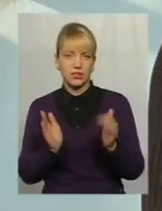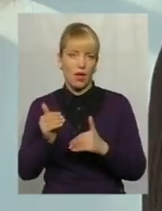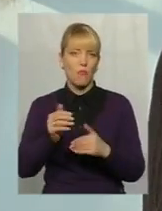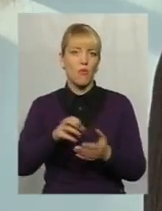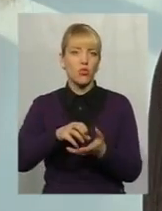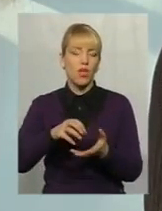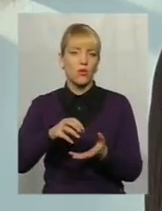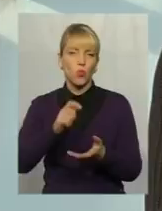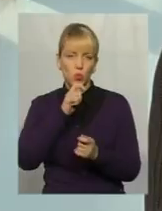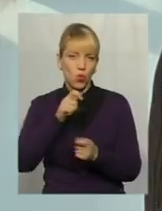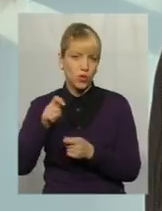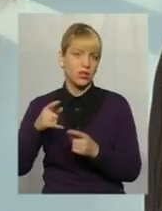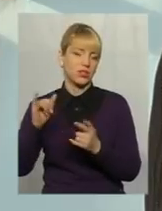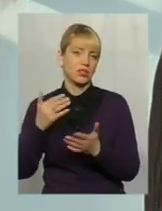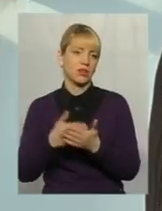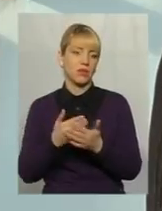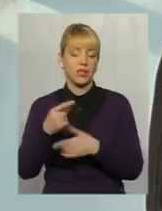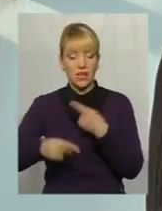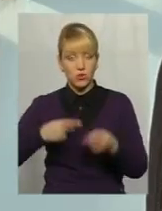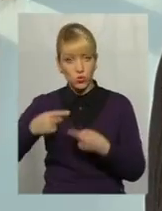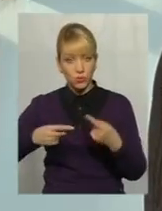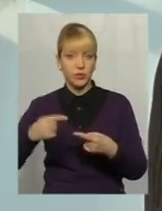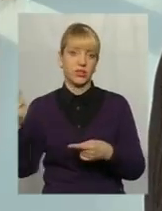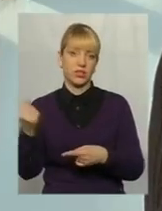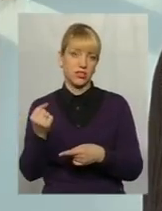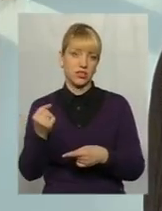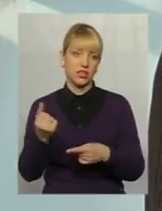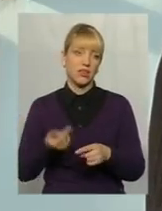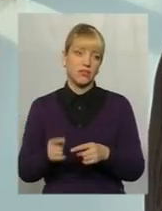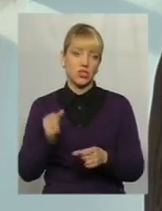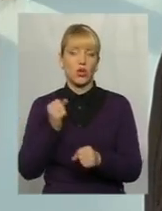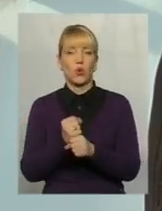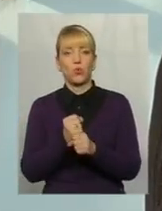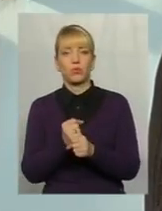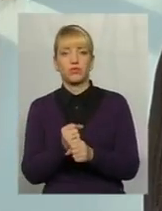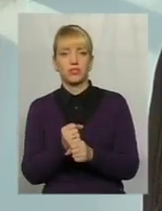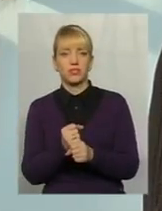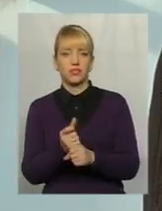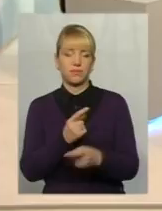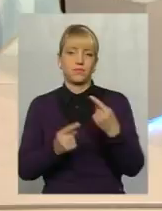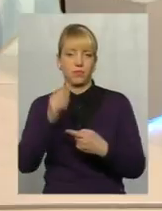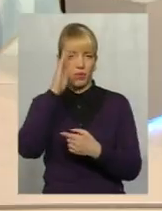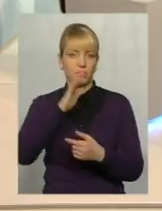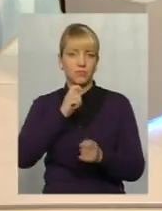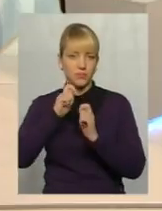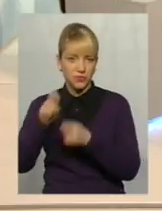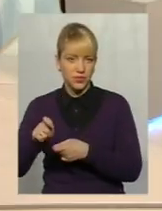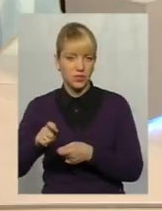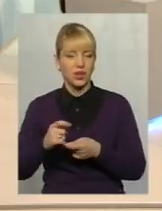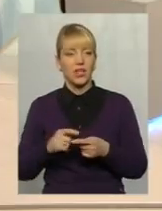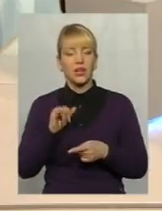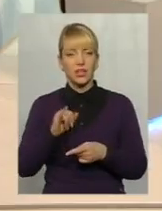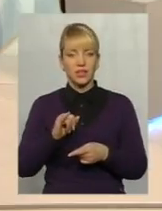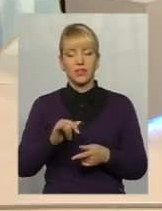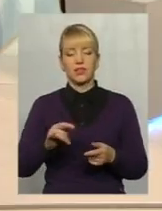на наступний тиждень зробити відповідний подарунок. І, по суті, в